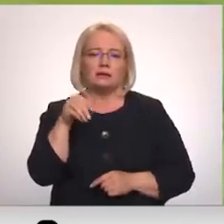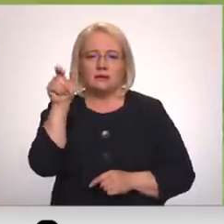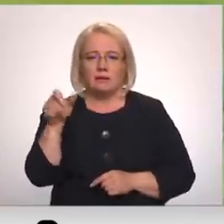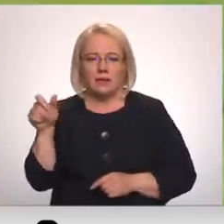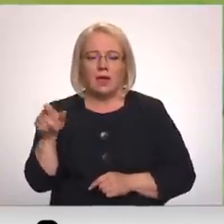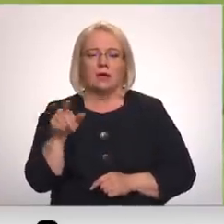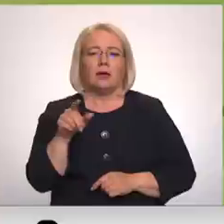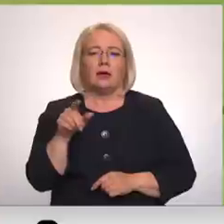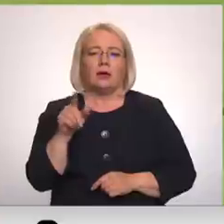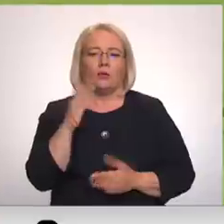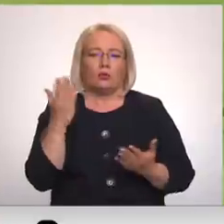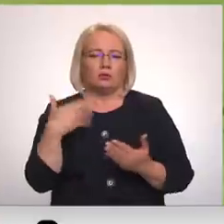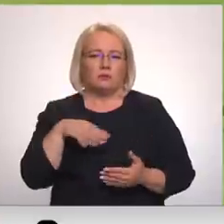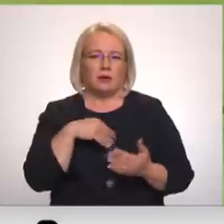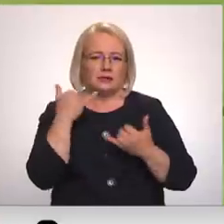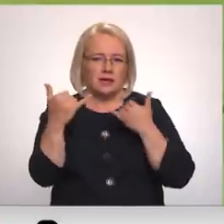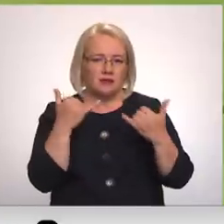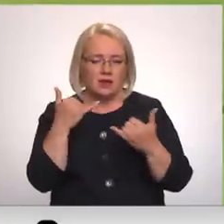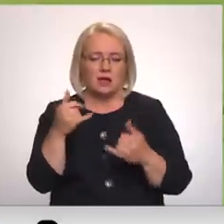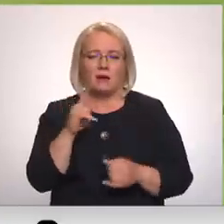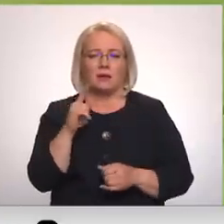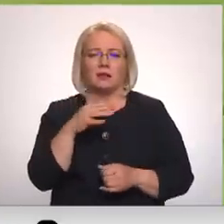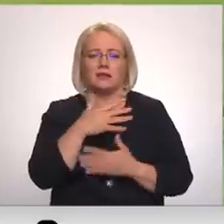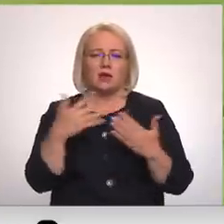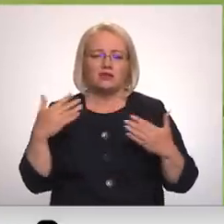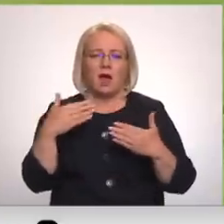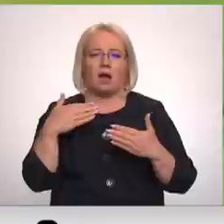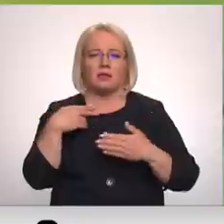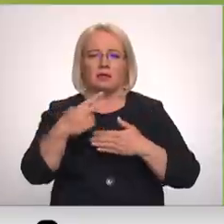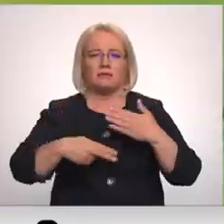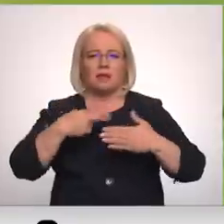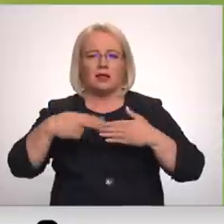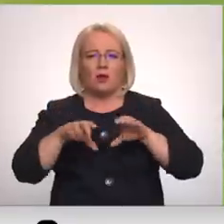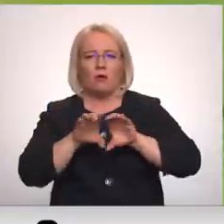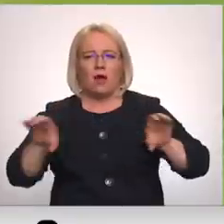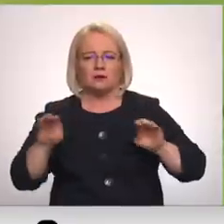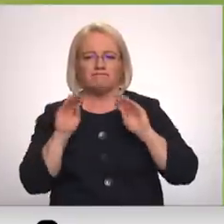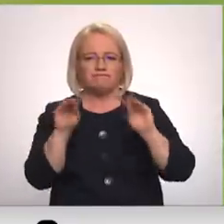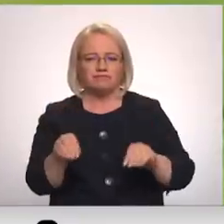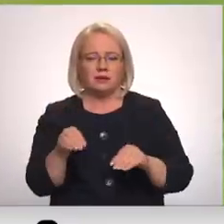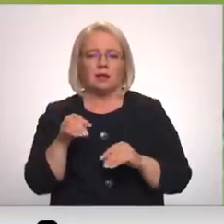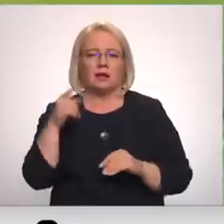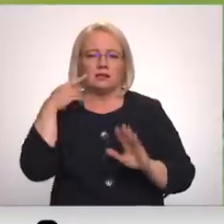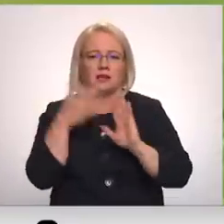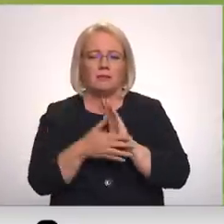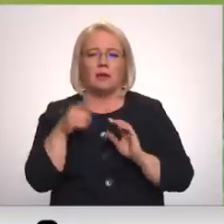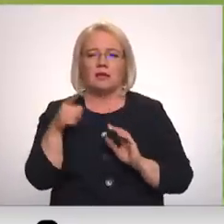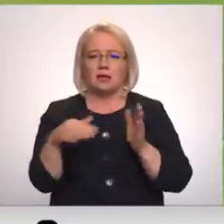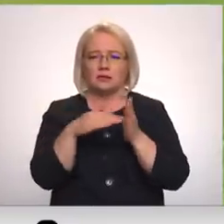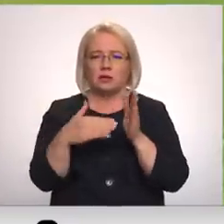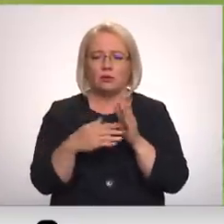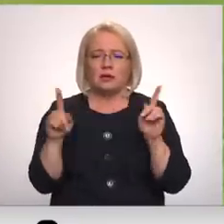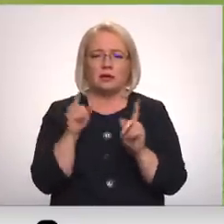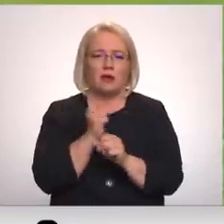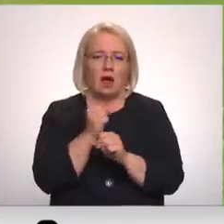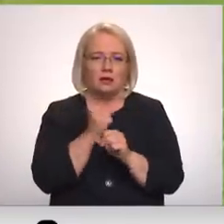Ir, protams, veikti dažādi meliorācijas darbi, tur, kur tiešām bija saprasts, ka tas ir jādara šādās situācijās,